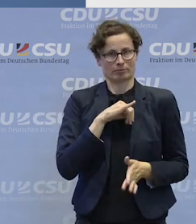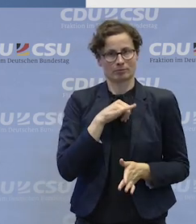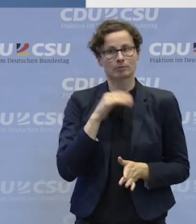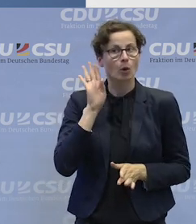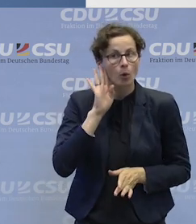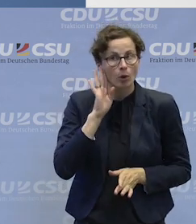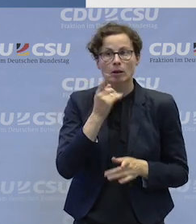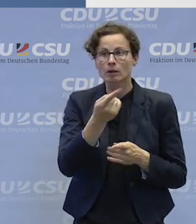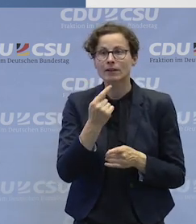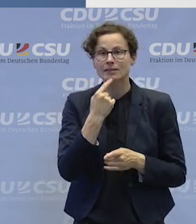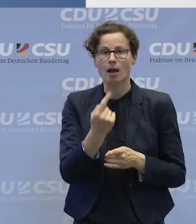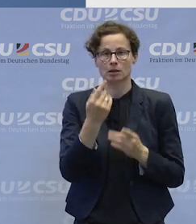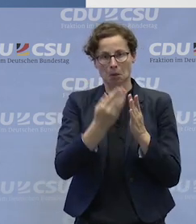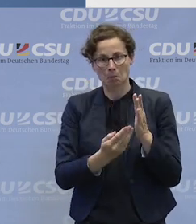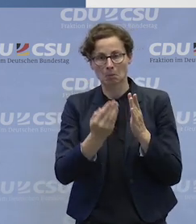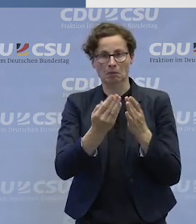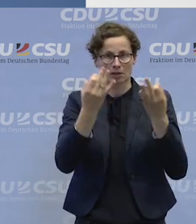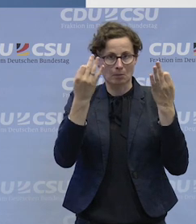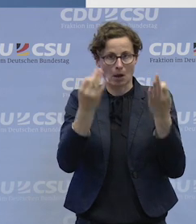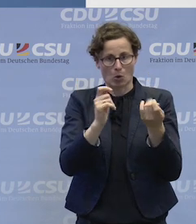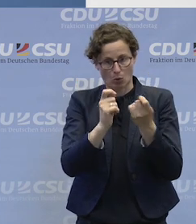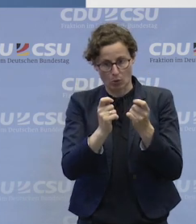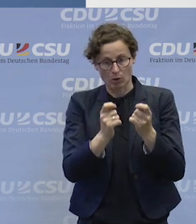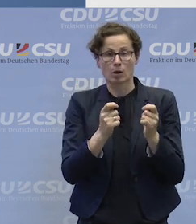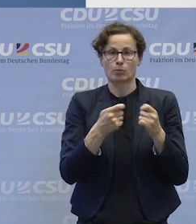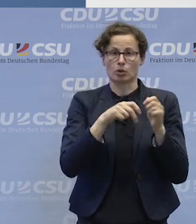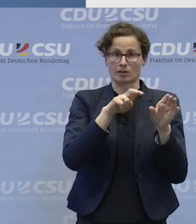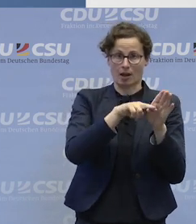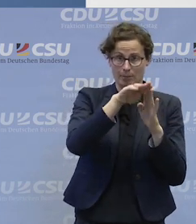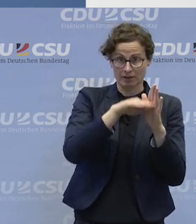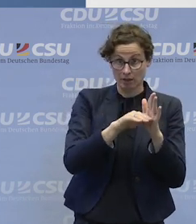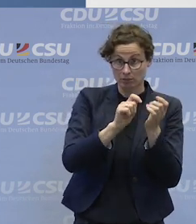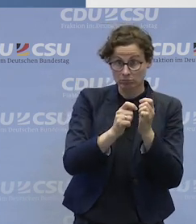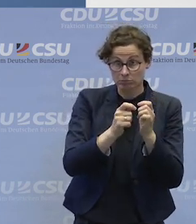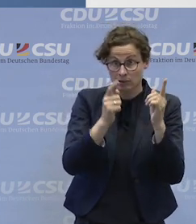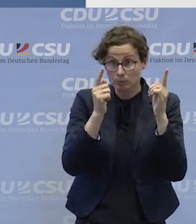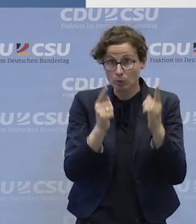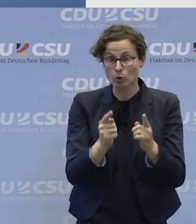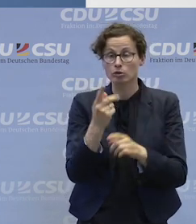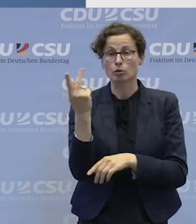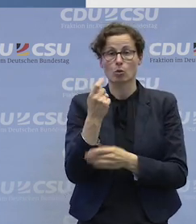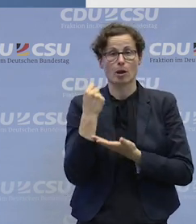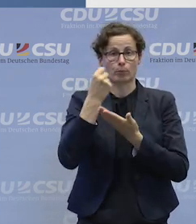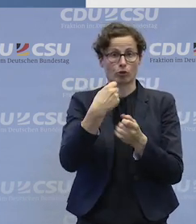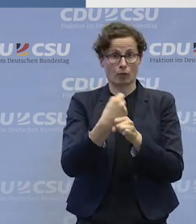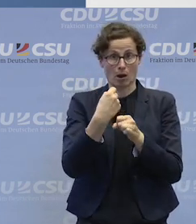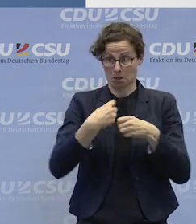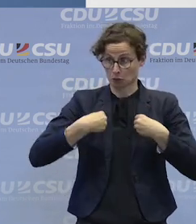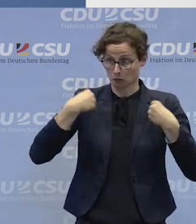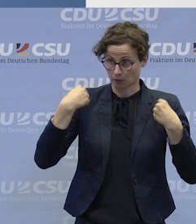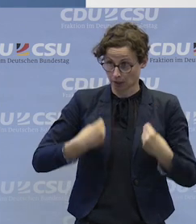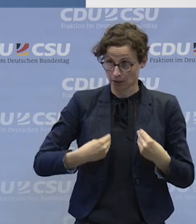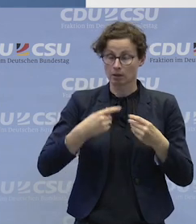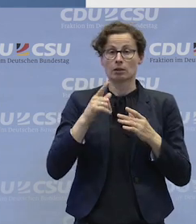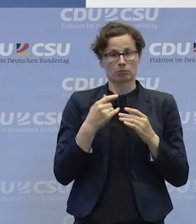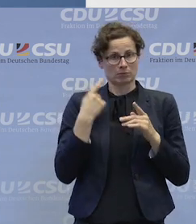differenzierten Teilhabe in der Arbeitswelt, wie kann das in der nächsten Legislaturperiode dann in den nächsten vier Jahren organisiert